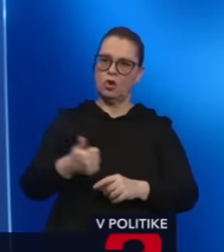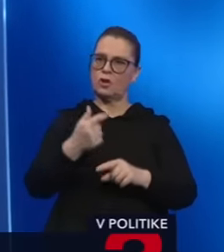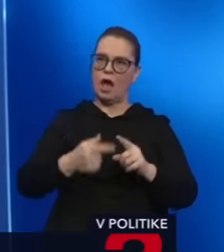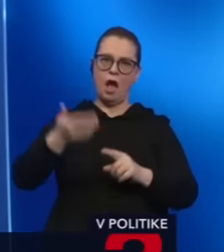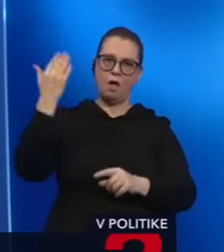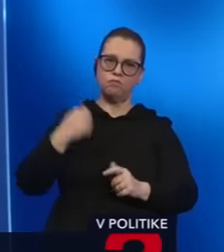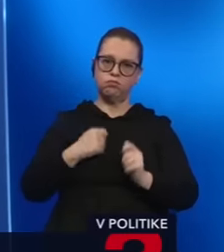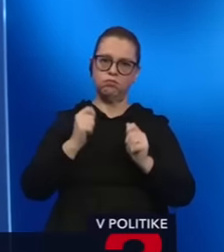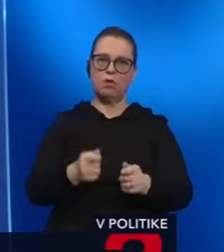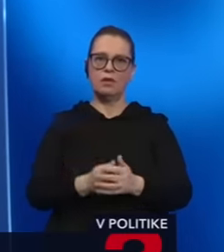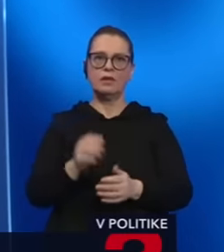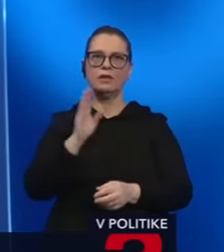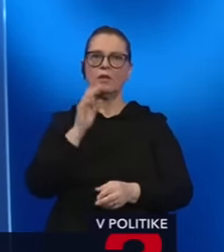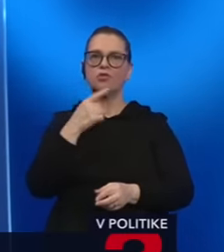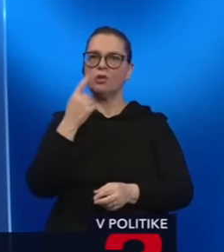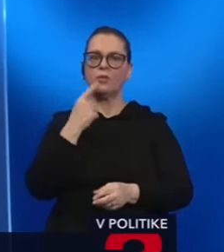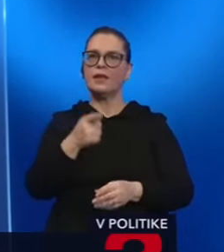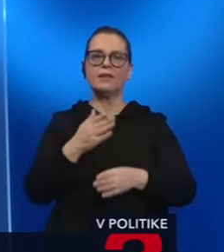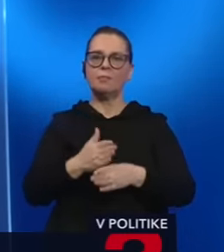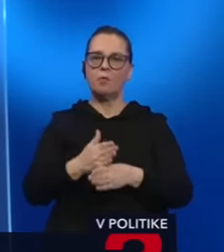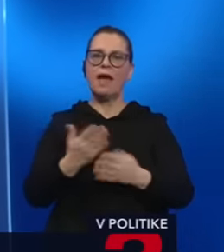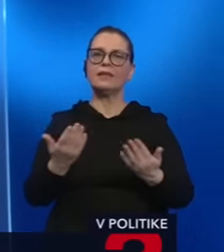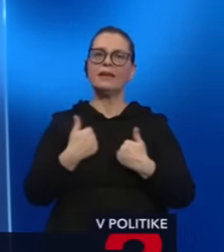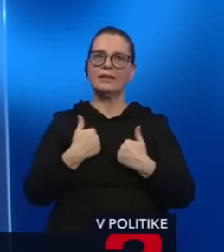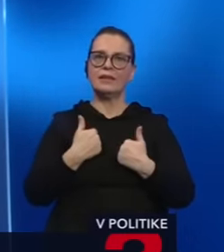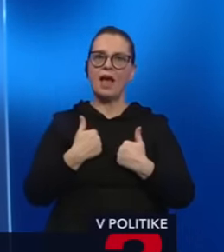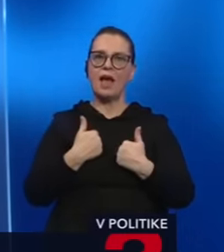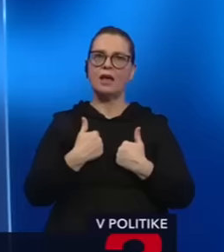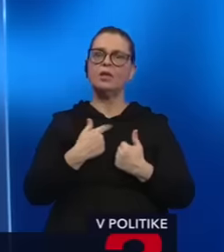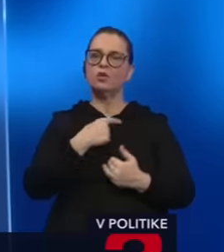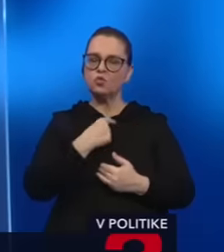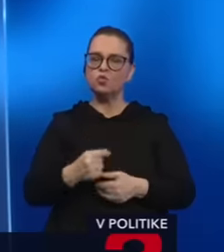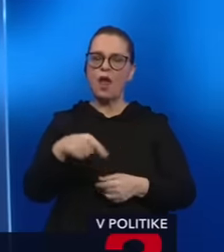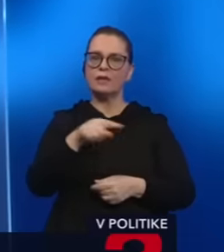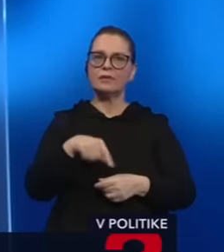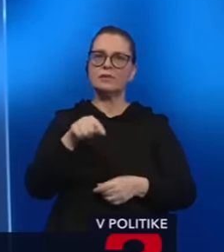nemôžete povedať, že neasistujte, keď ja som absolútne stotožnený s tým,